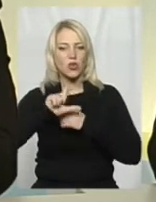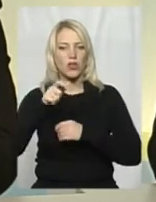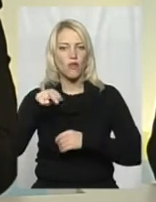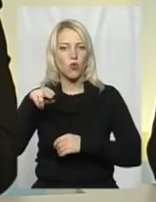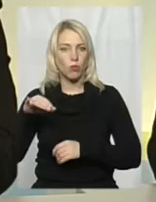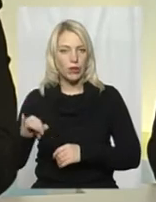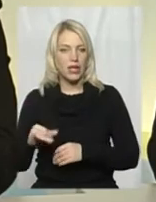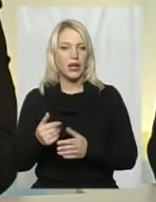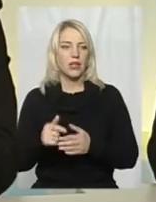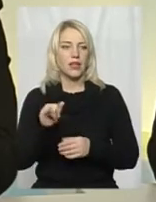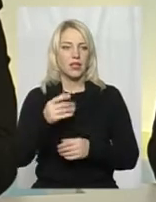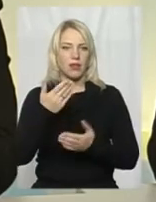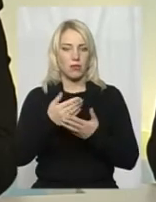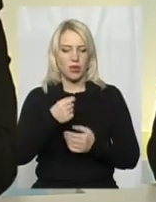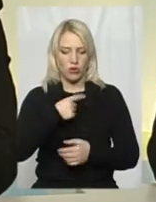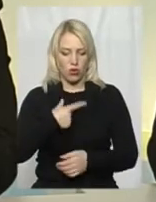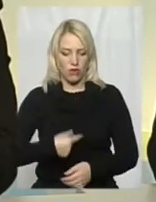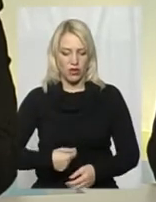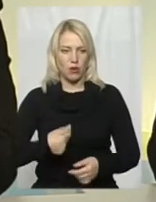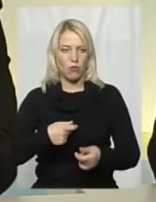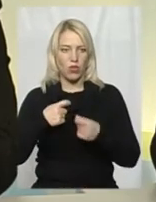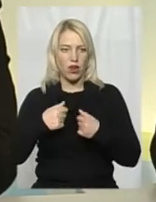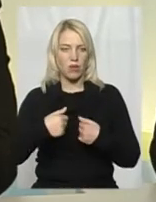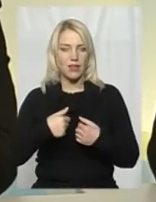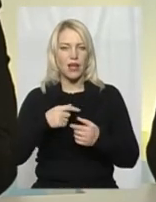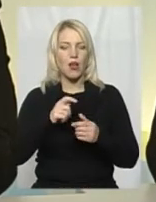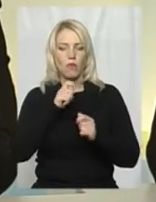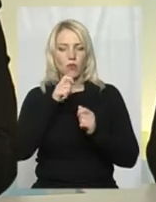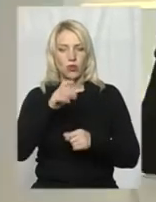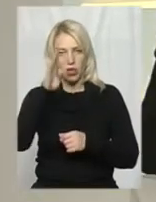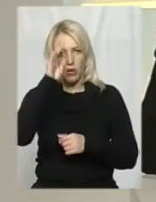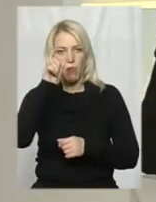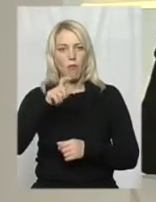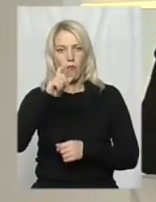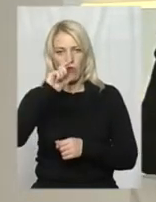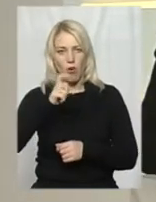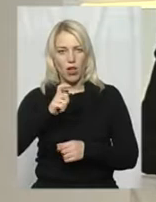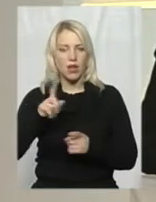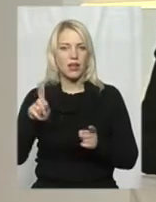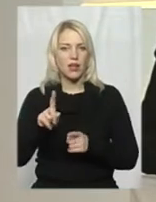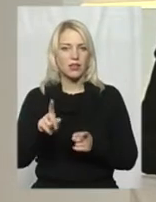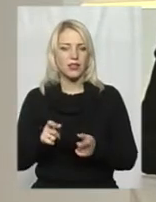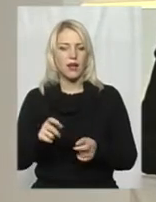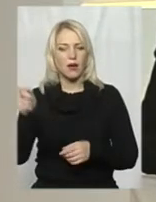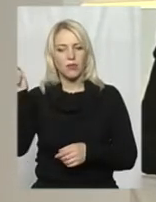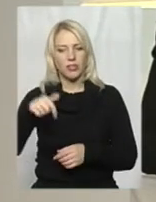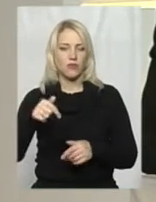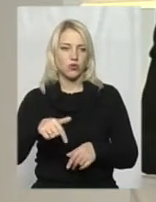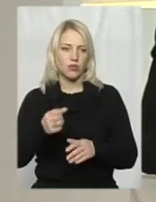Скажімо, краватка на мені подарована болгаринам, який приїжджав до Києва в 2013 році.